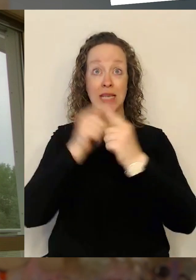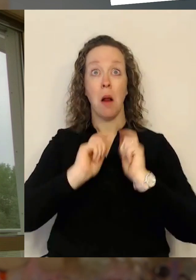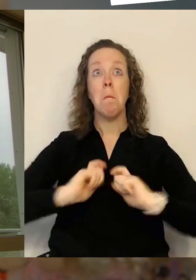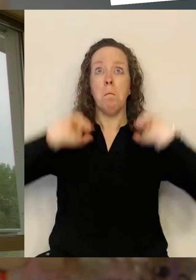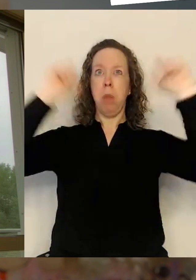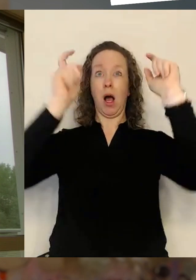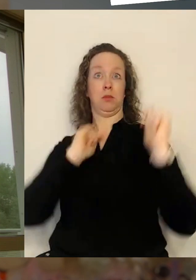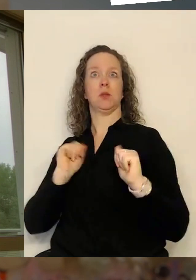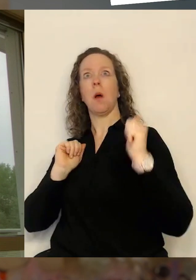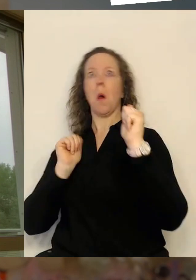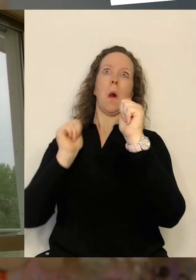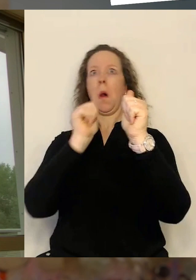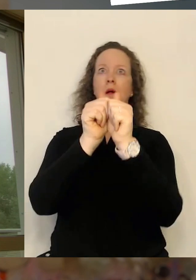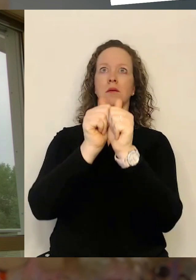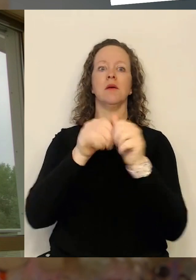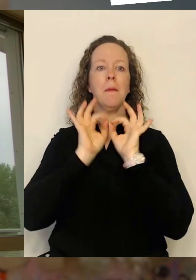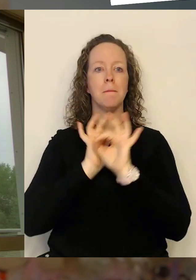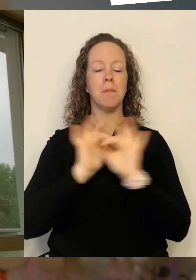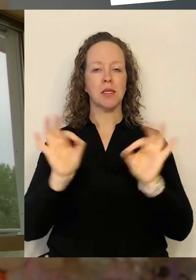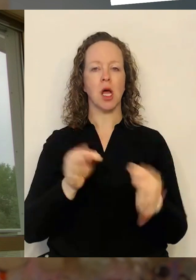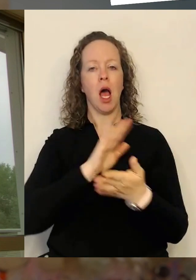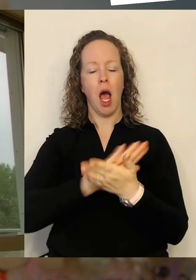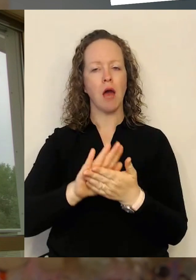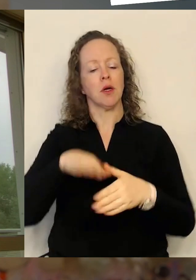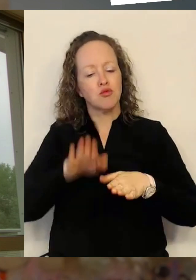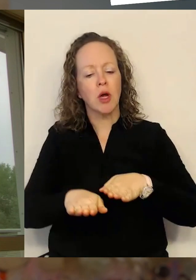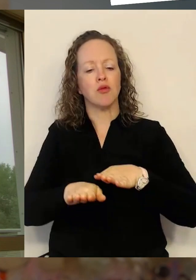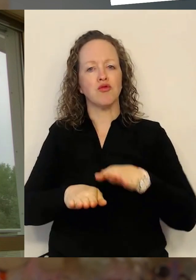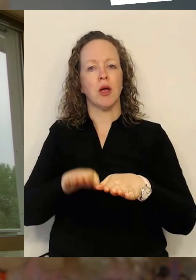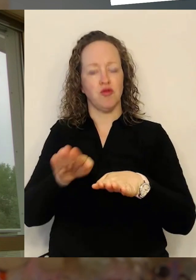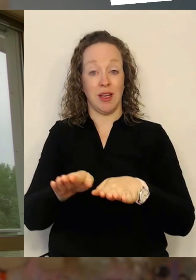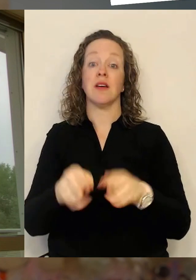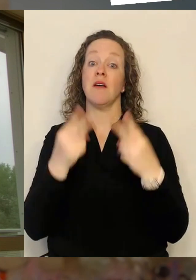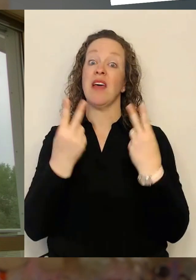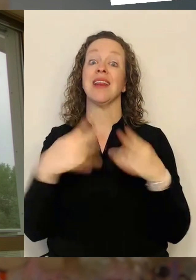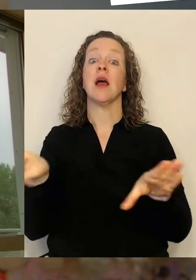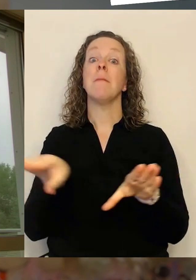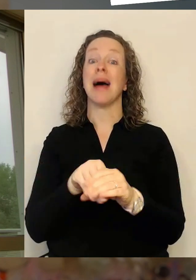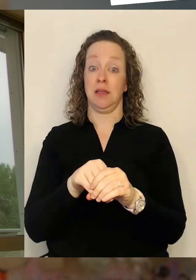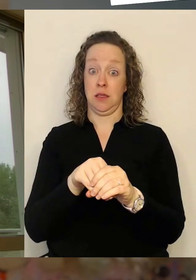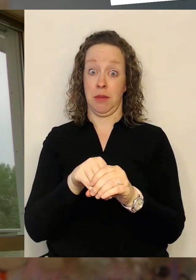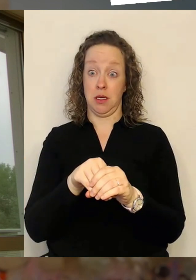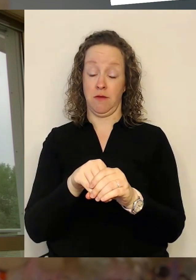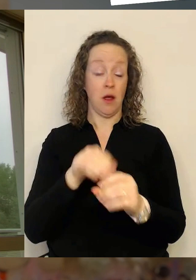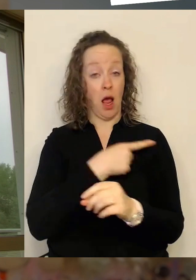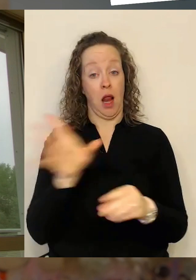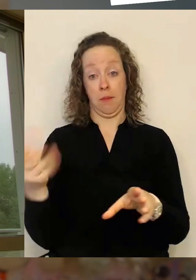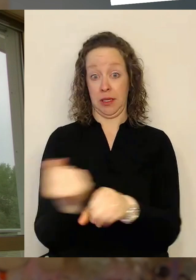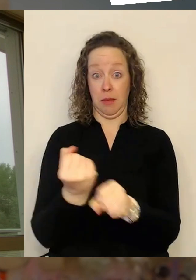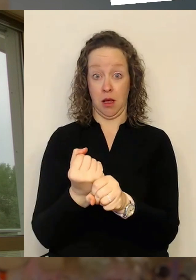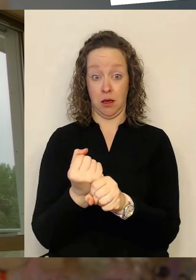wo sind die Lösungen, wie wollen wir sie zusammen umsetzen? Also den partizipativen Ansatz, glaube, das ist der Schlüssel, um erfolgreich zu sein, um auch alle mitzunehmen.